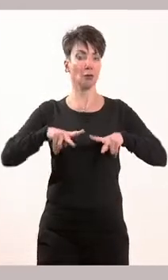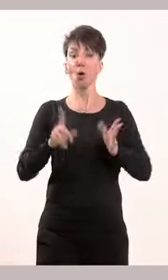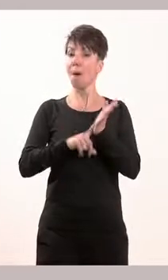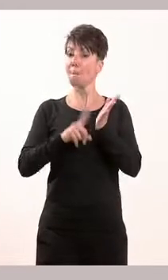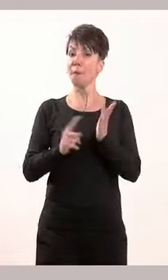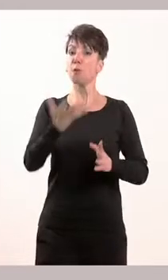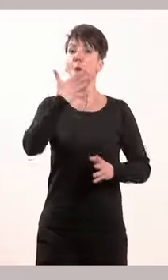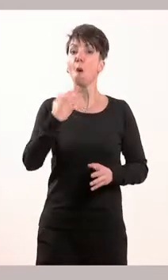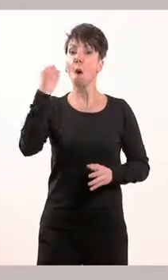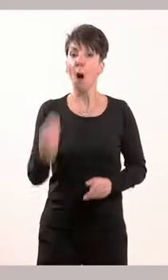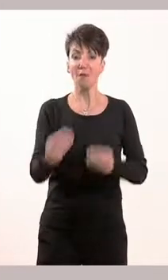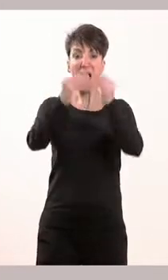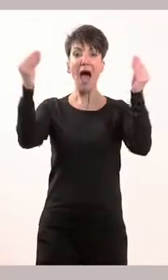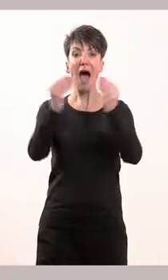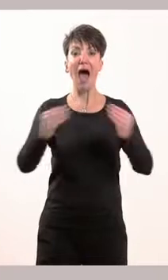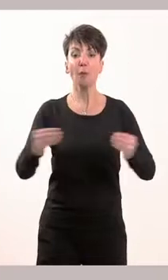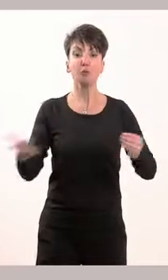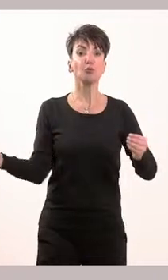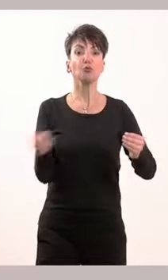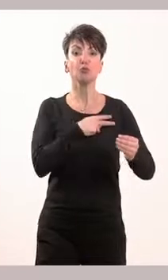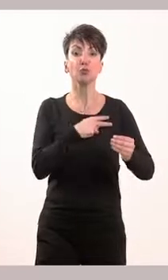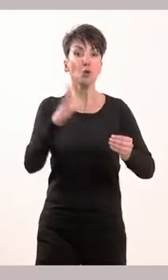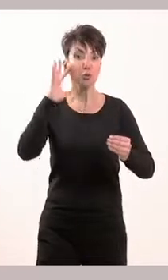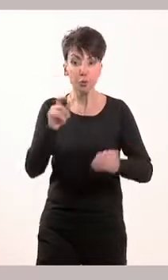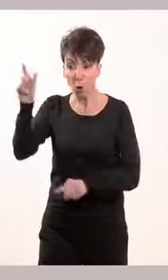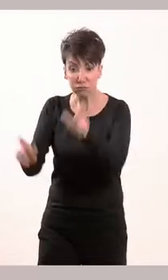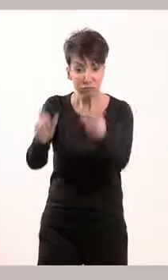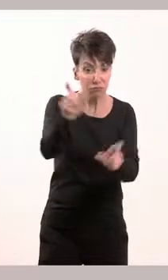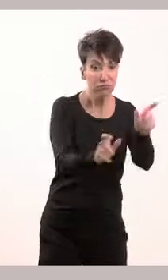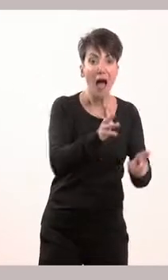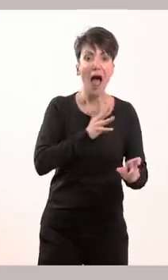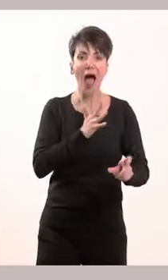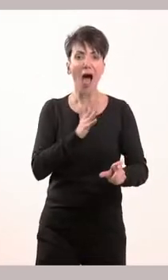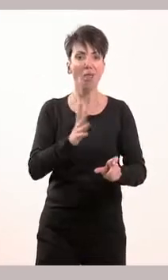δυνατόν πιο αποτελεσματικά για τα συμφέροντα των πολιτών του.